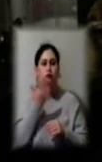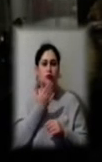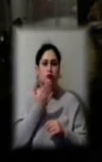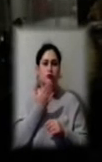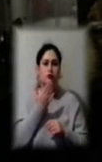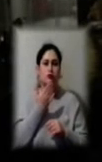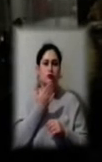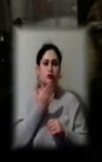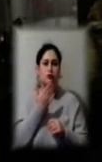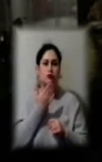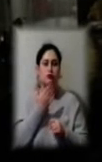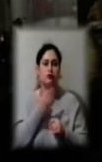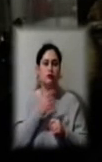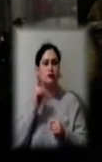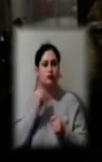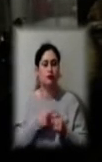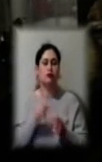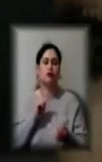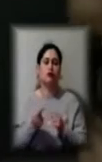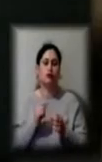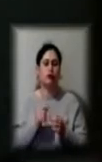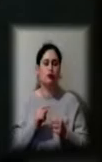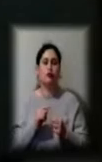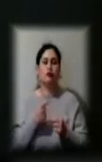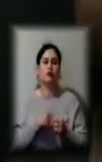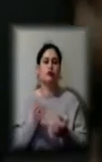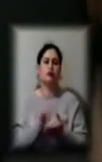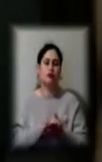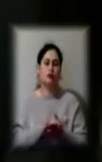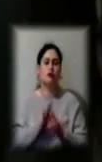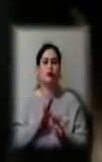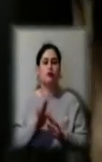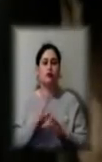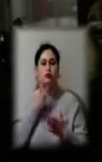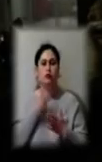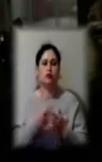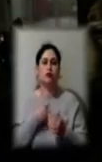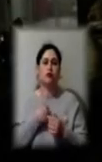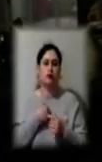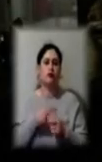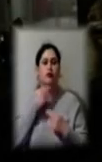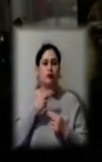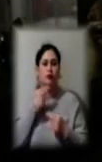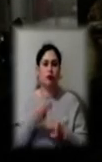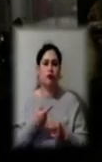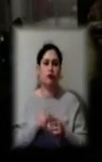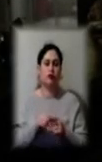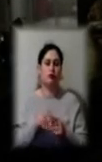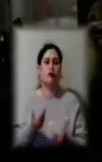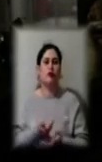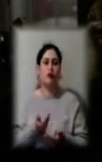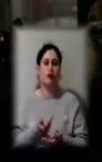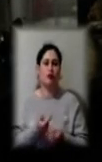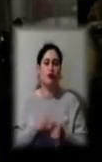пізнаємо один одного, знайомимось, режисер придивляється до нас уважніше. Це комедія, дуже цікаво.